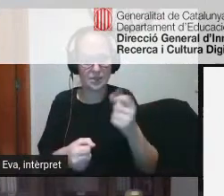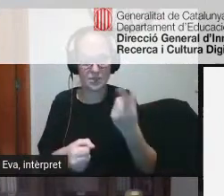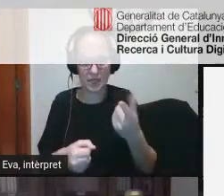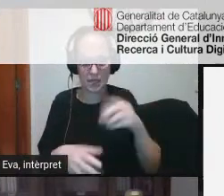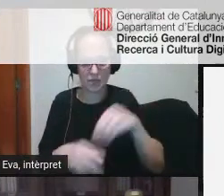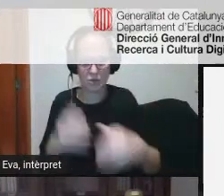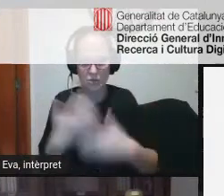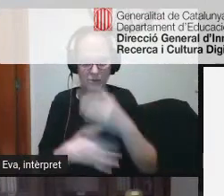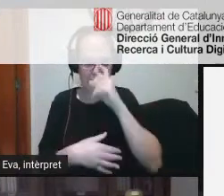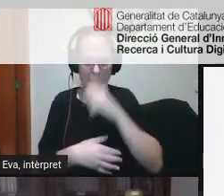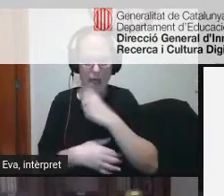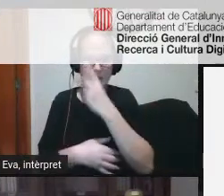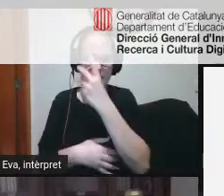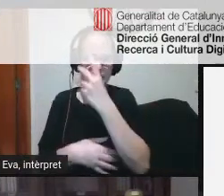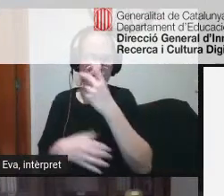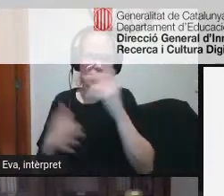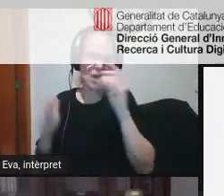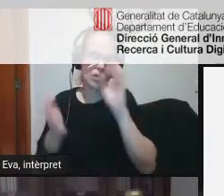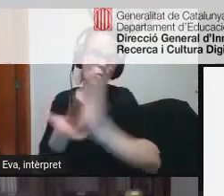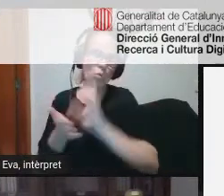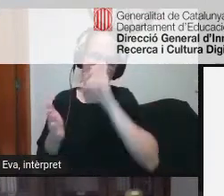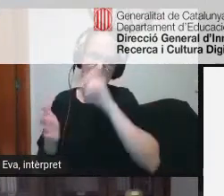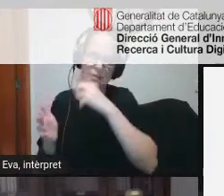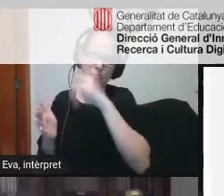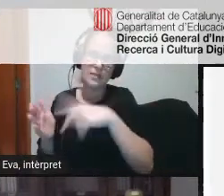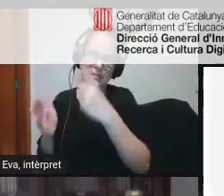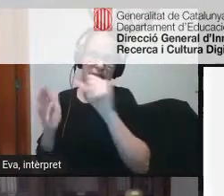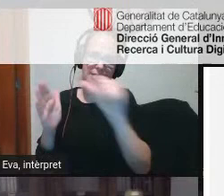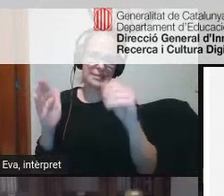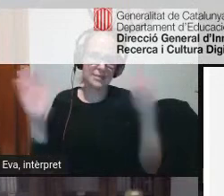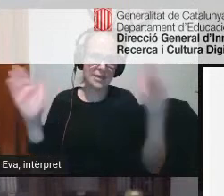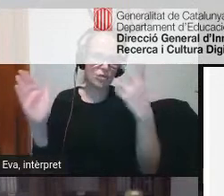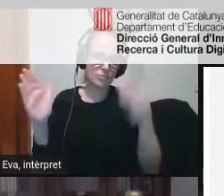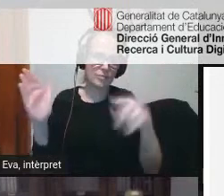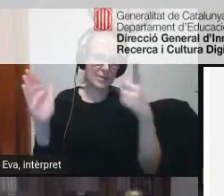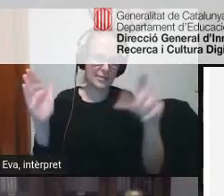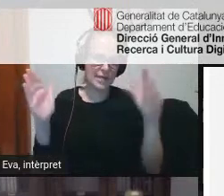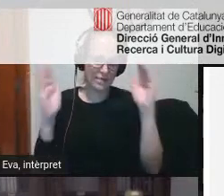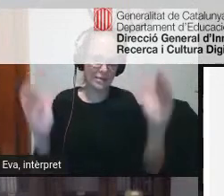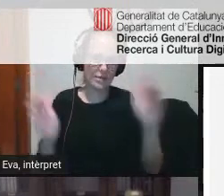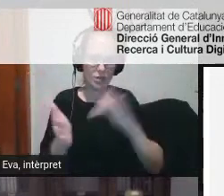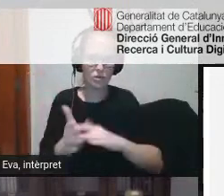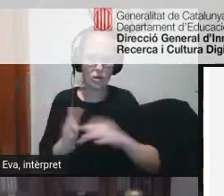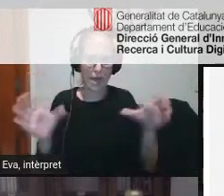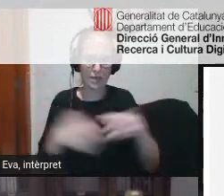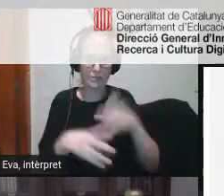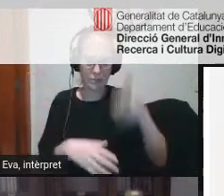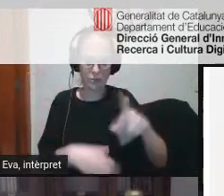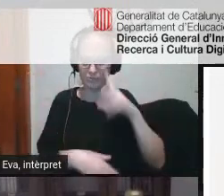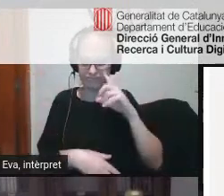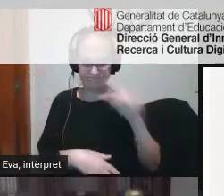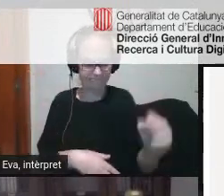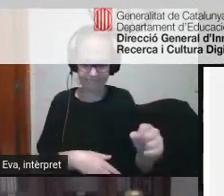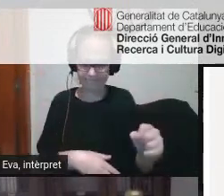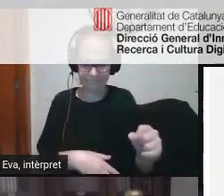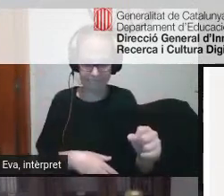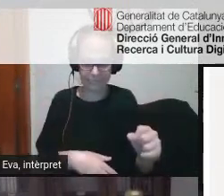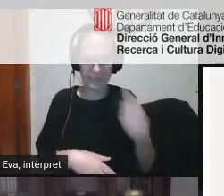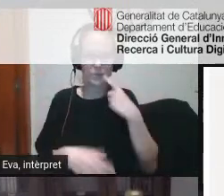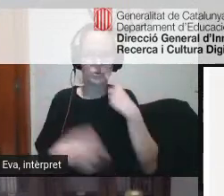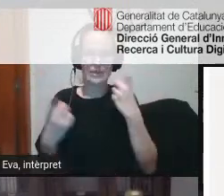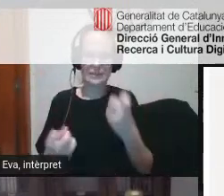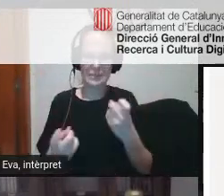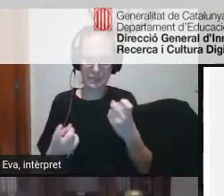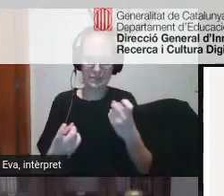16-17 quan l'equip directiu va veure la necessitat per complir la normativa d'incorporar les